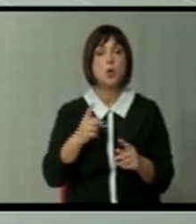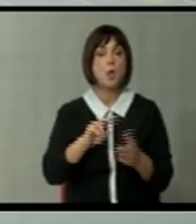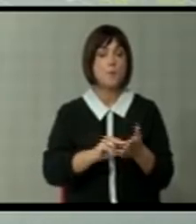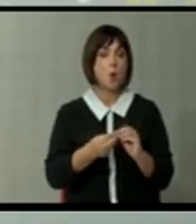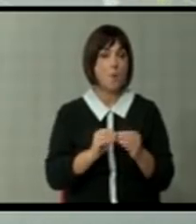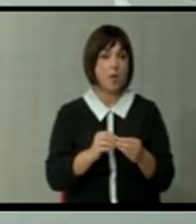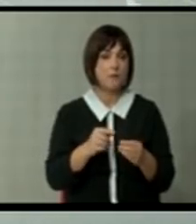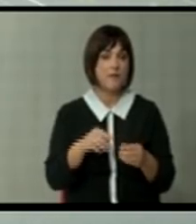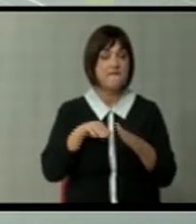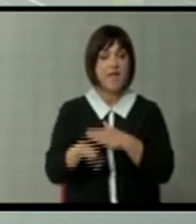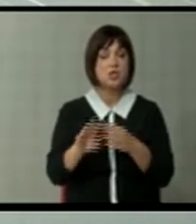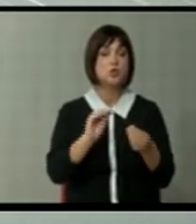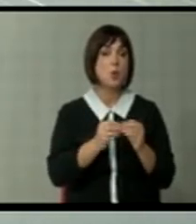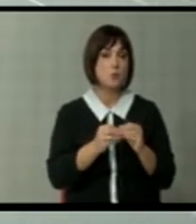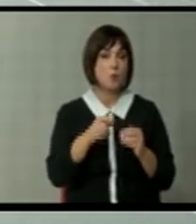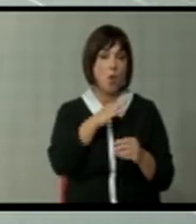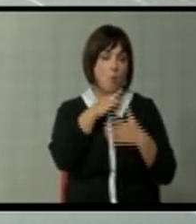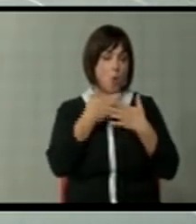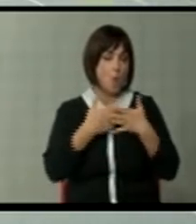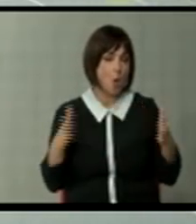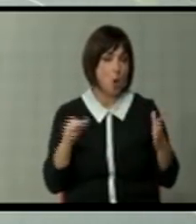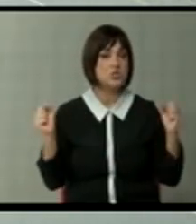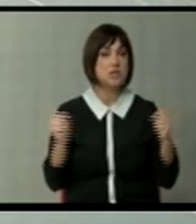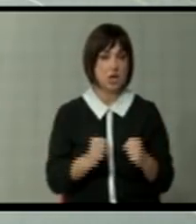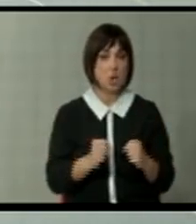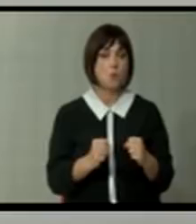Натрешни проблеми. Натрешни проблеми. И тоа многу сериози.